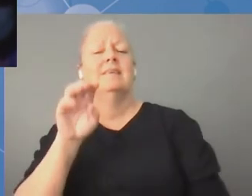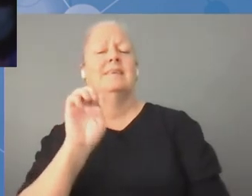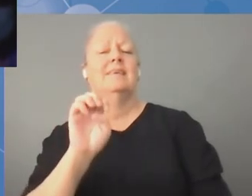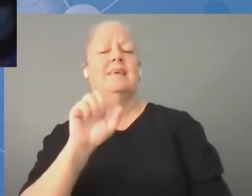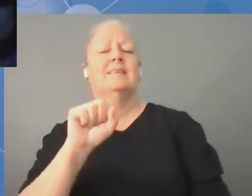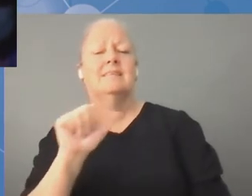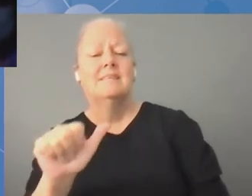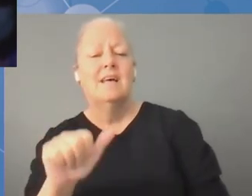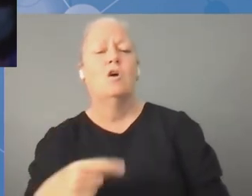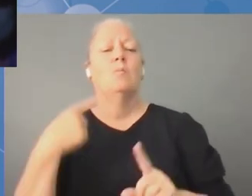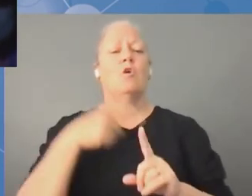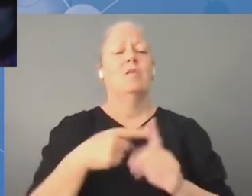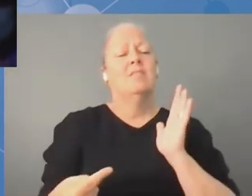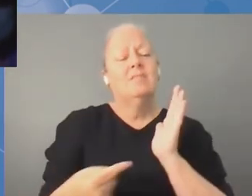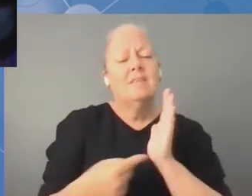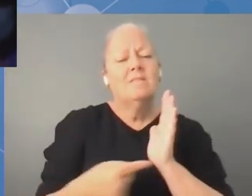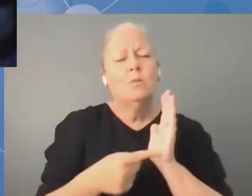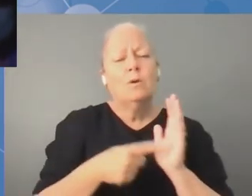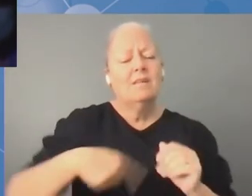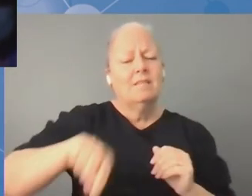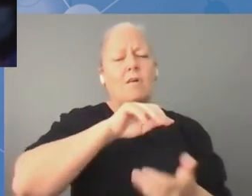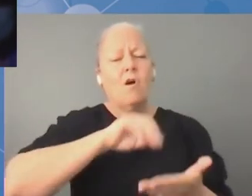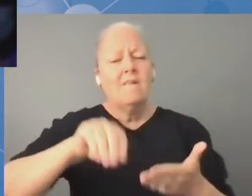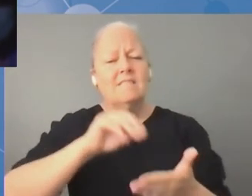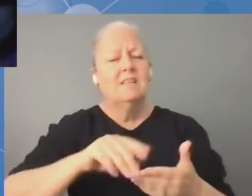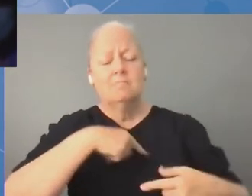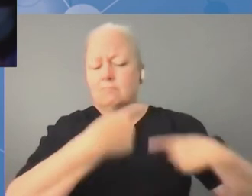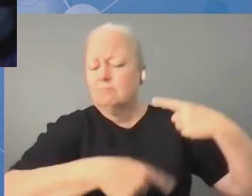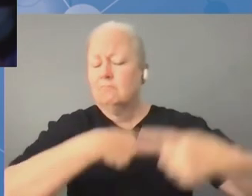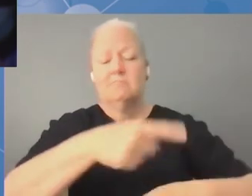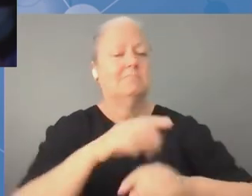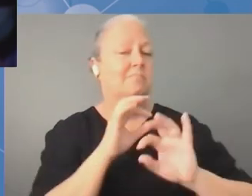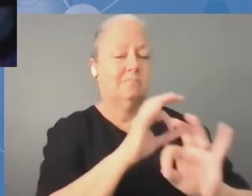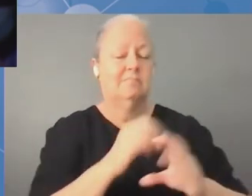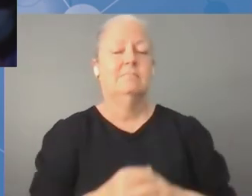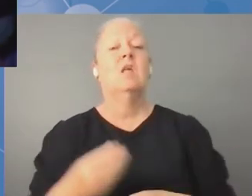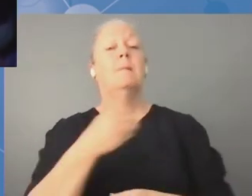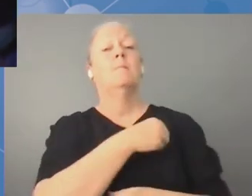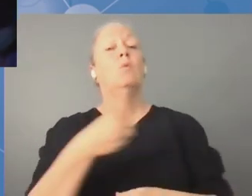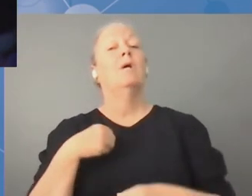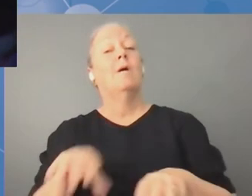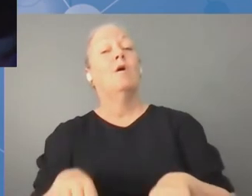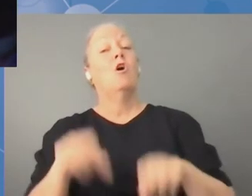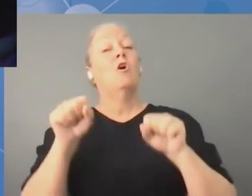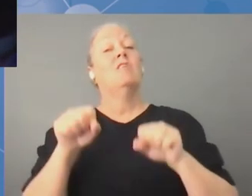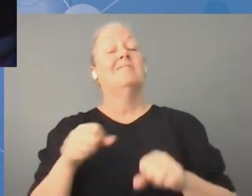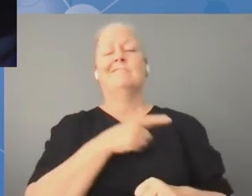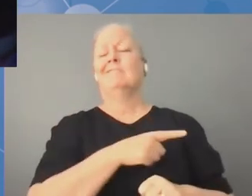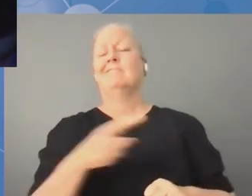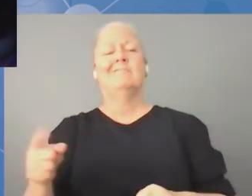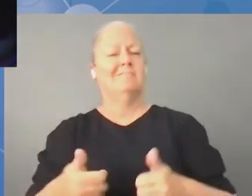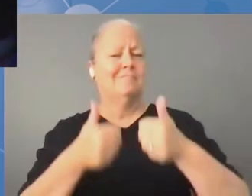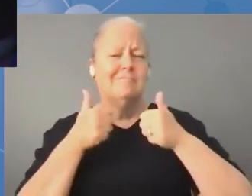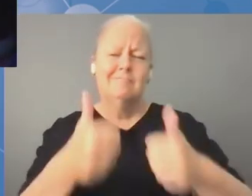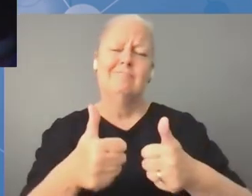Mieliśmy też taką sesję poświęconą ich pracy i ta sesja także została bardzo ciepło przyjęta